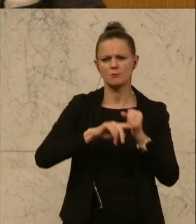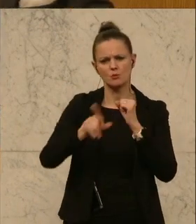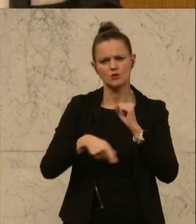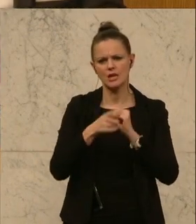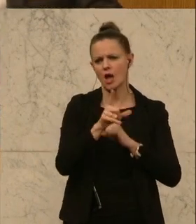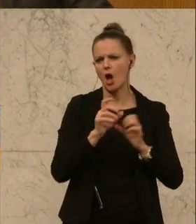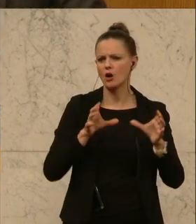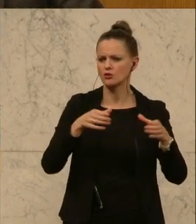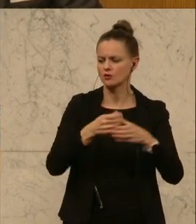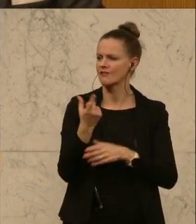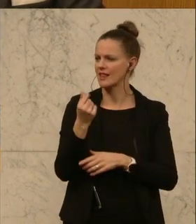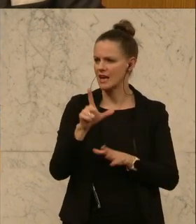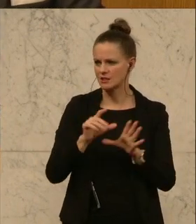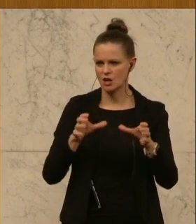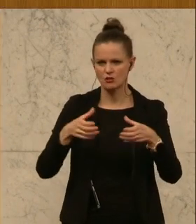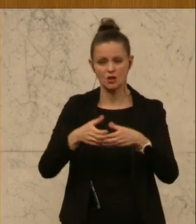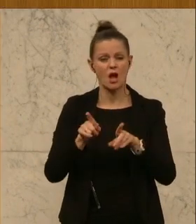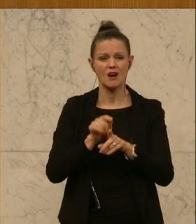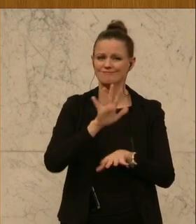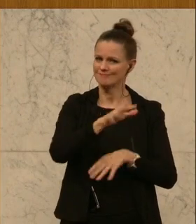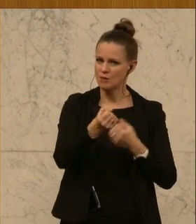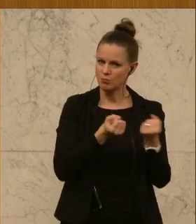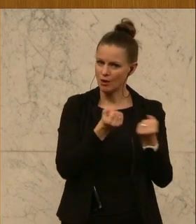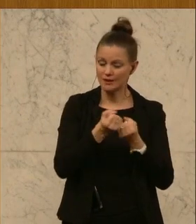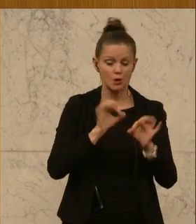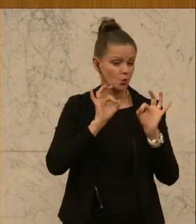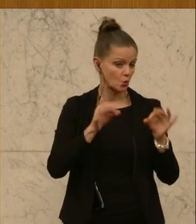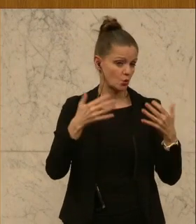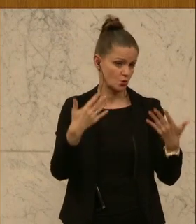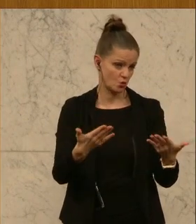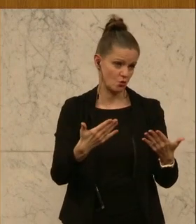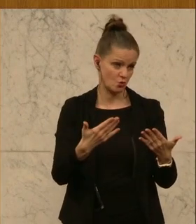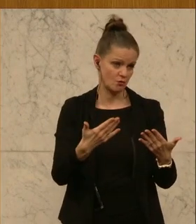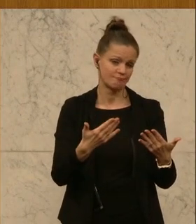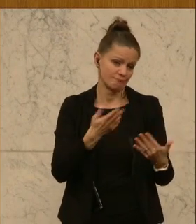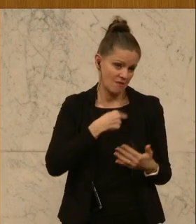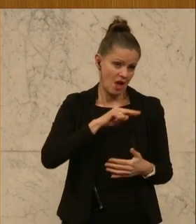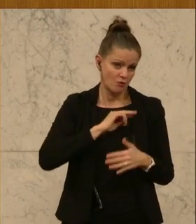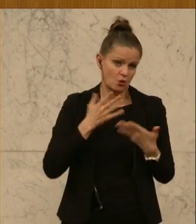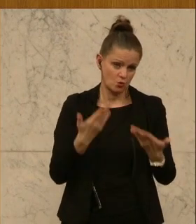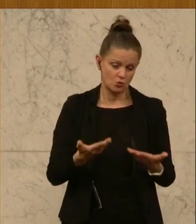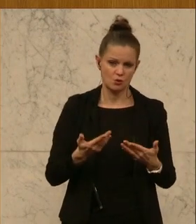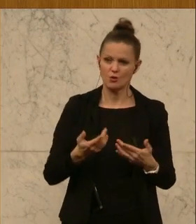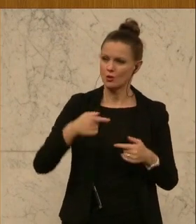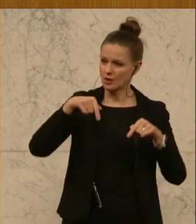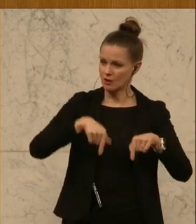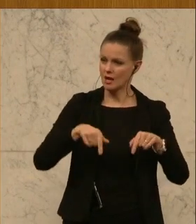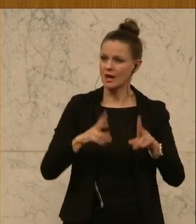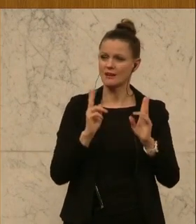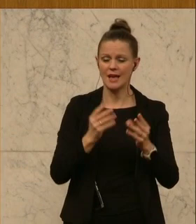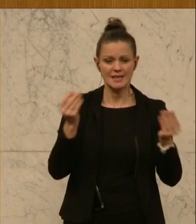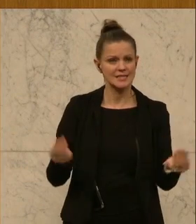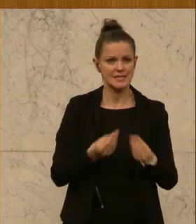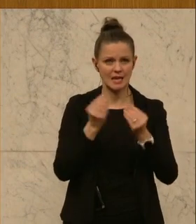Finanzausschuss, auch die Politik der ÖNB. Das ist doch gut so, sie sind uns dort verantwortlich. Und wir können es auch hier herinnen gerne sachlich